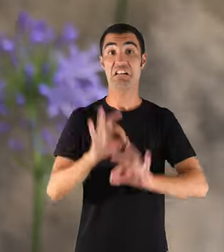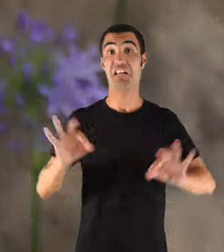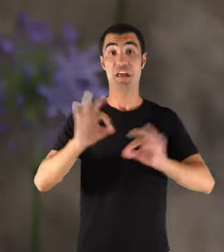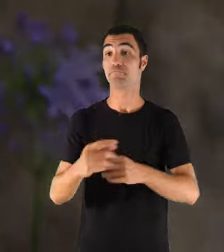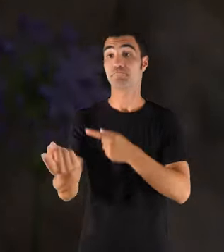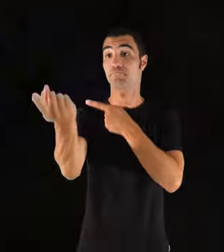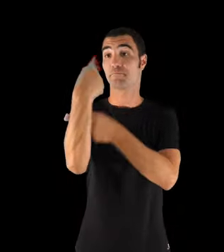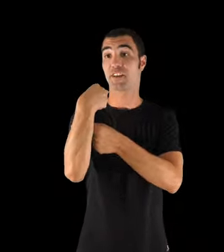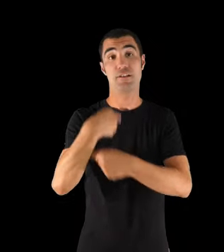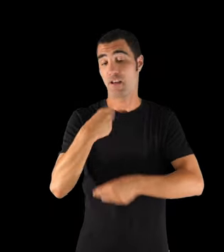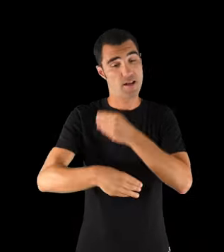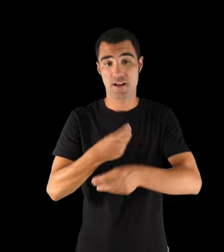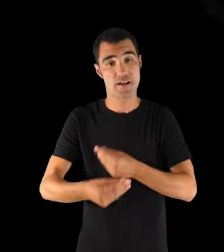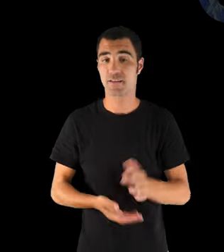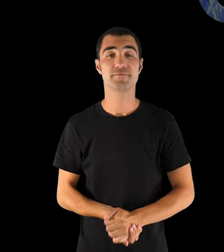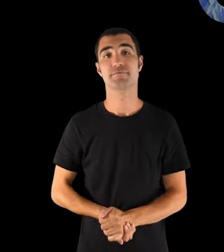lo que me manaven.